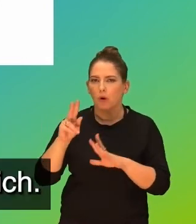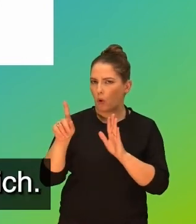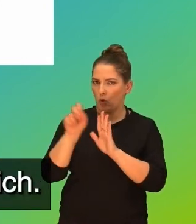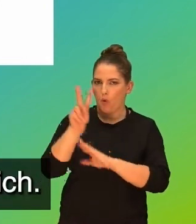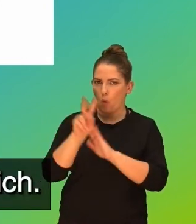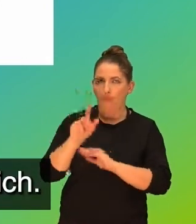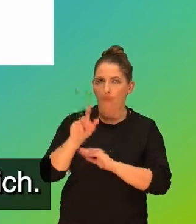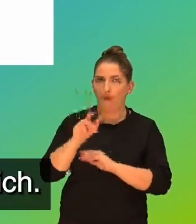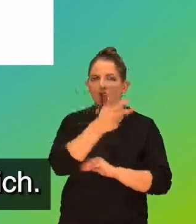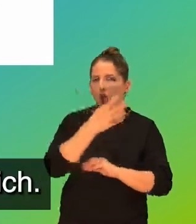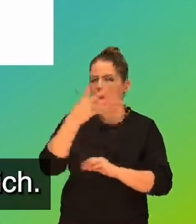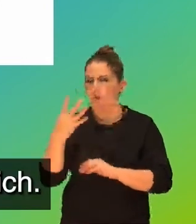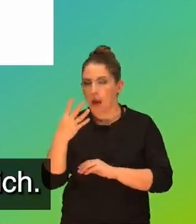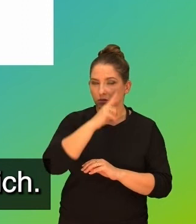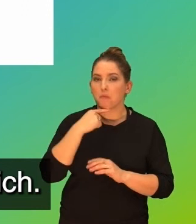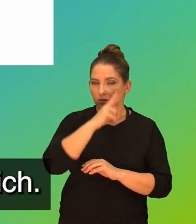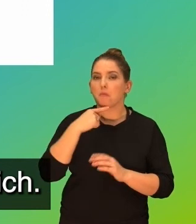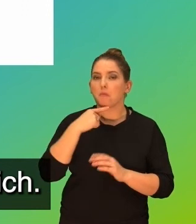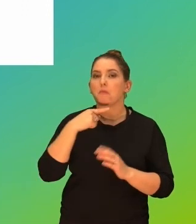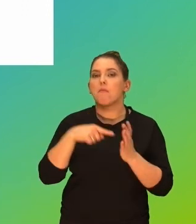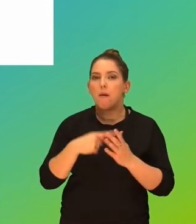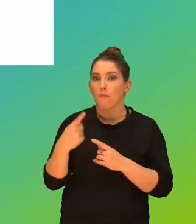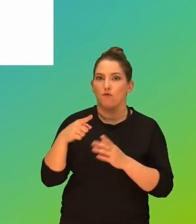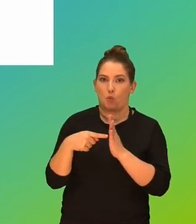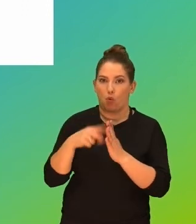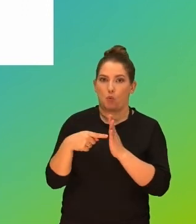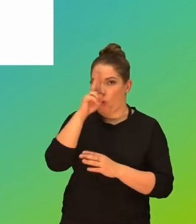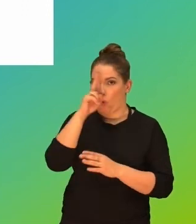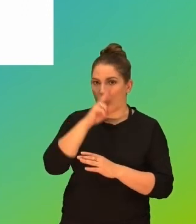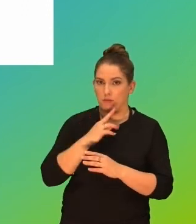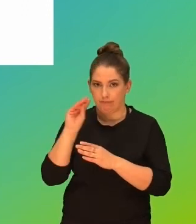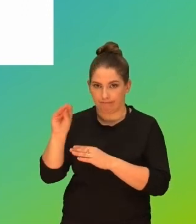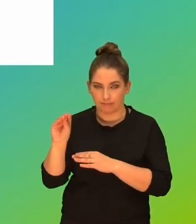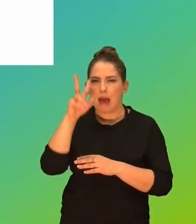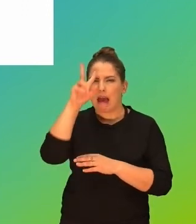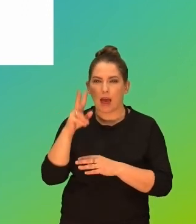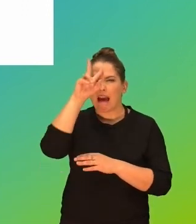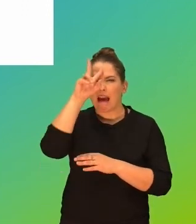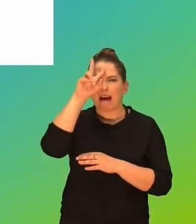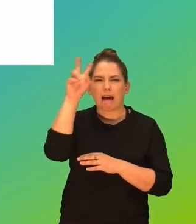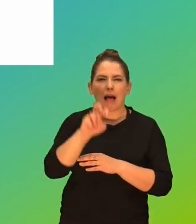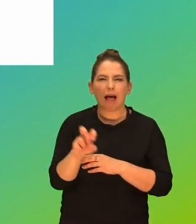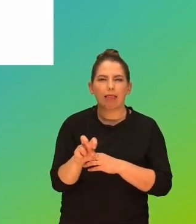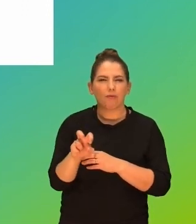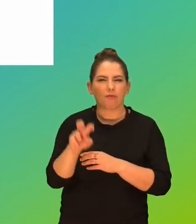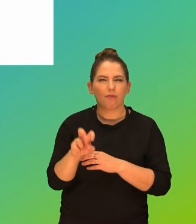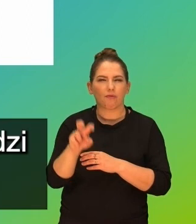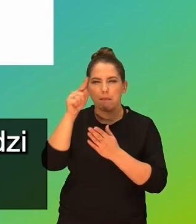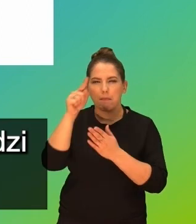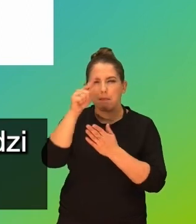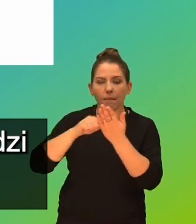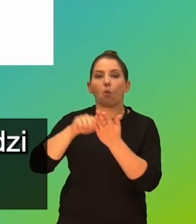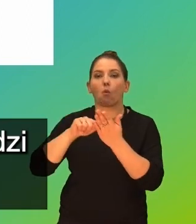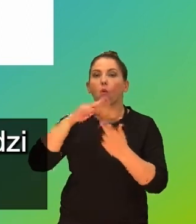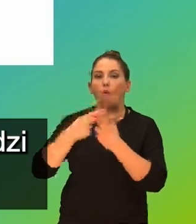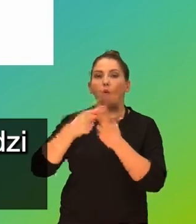to trzech na czterech rodziców powiedziało, że właśnie do nich. Tutaj macie Państwo te granatowe pola. To